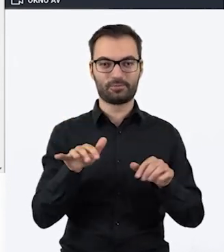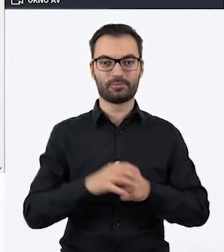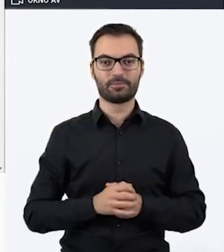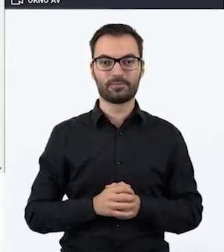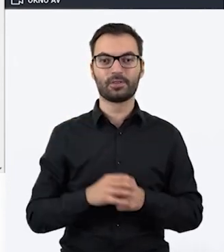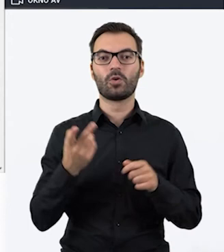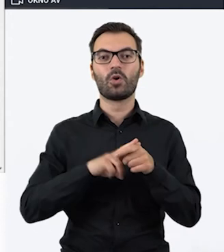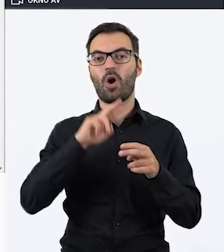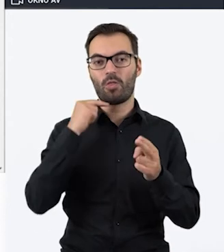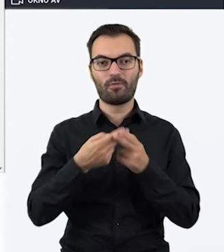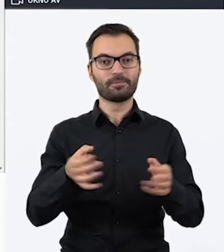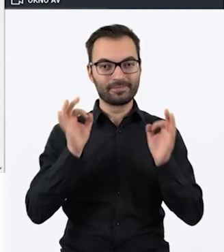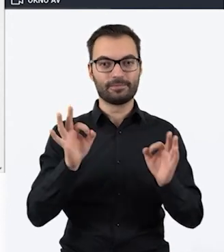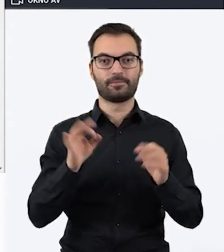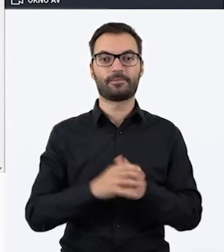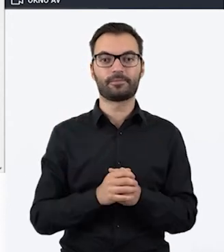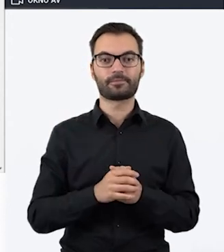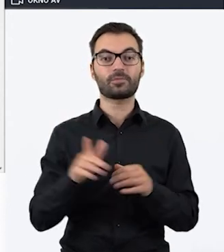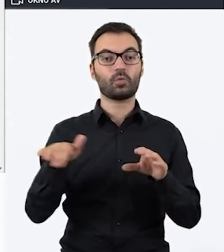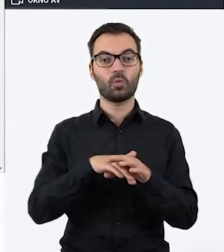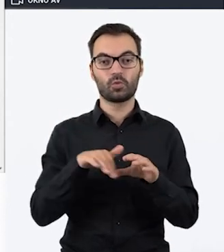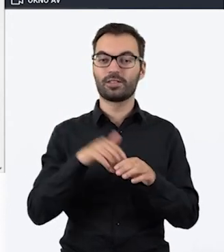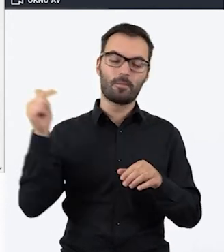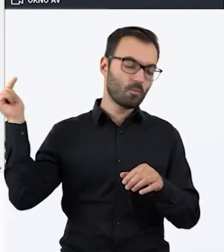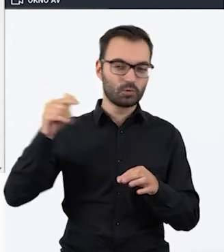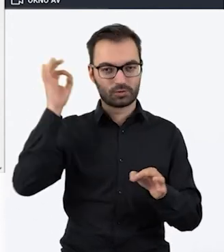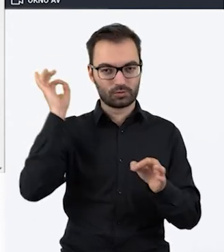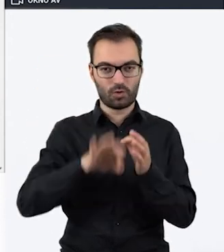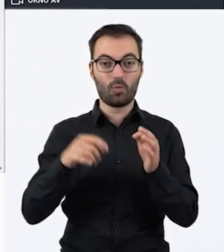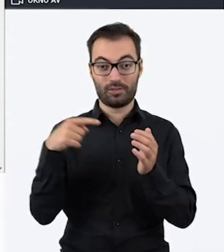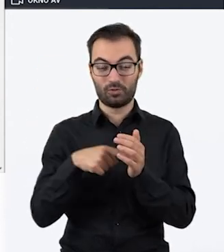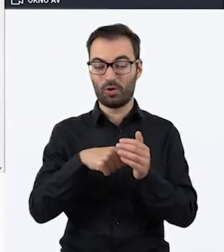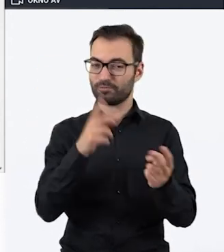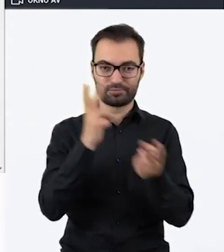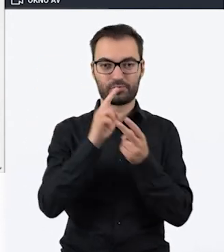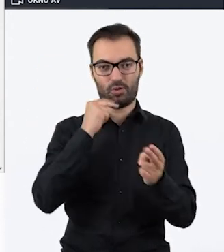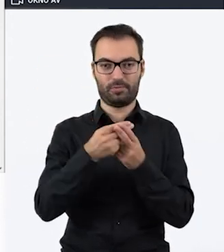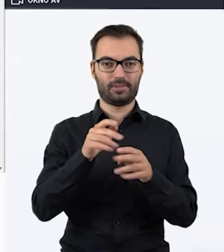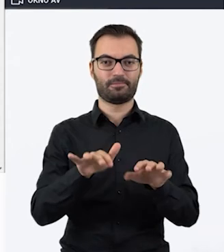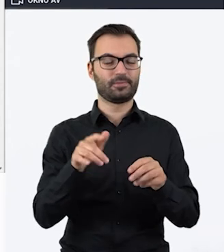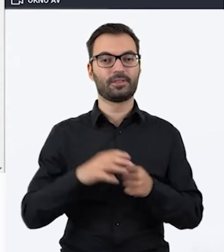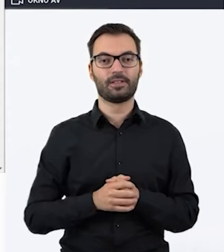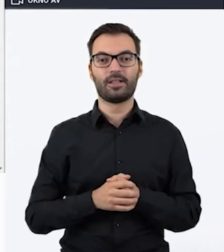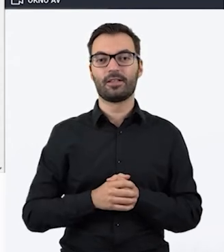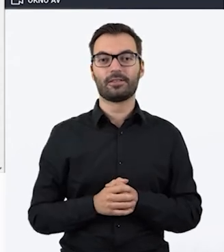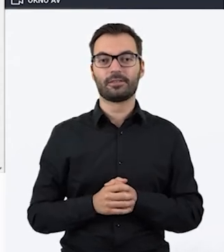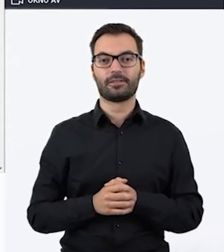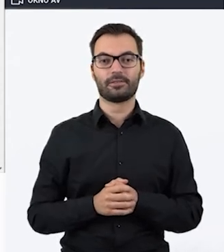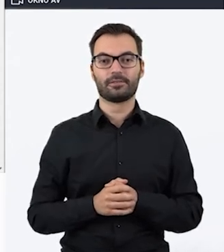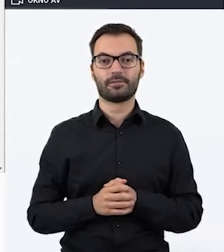która odpowiedź jest poprawna i uczestnik będzie musiał dokładnie taką samą odpowiedź wpisać, łącznie z tym,